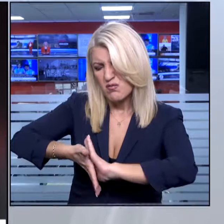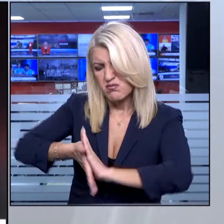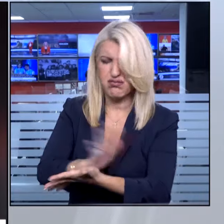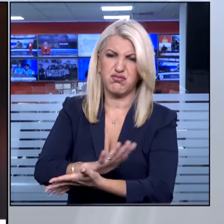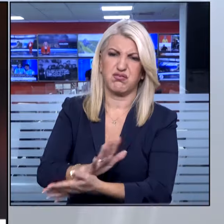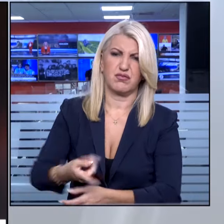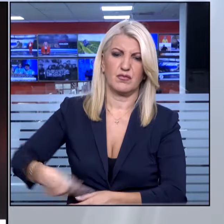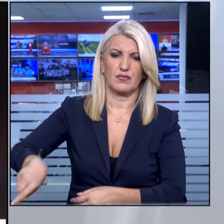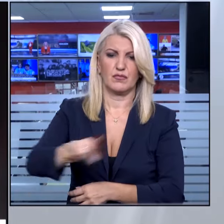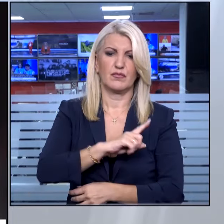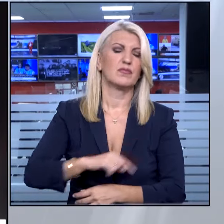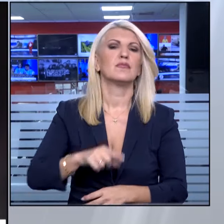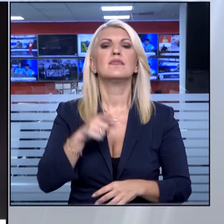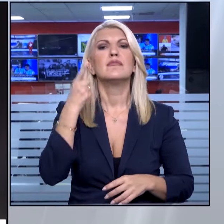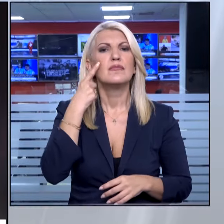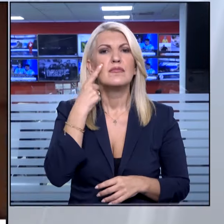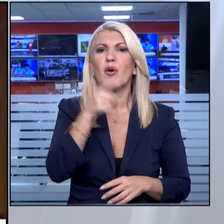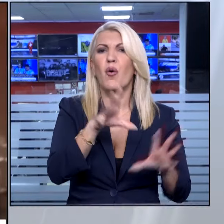Χεσμολά.